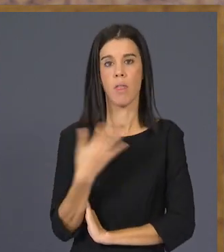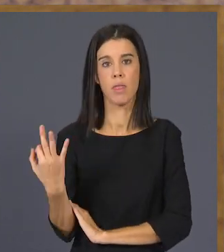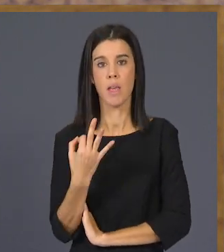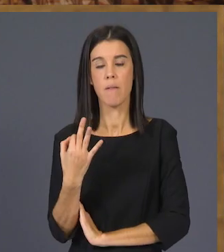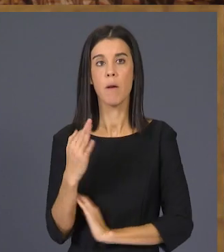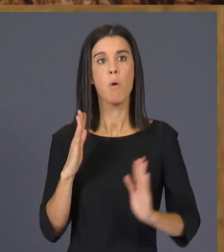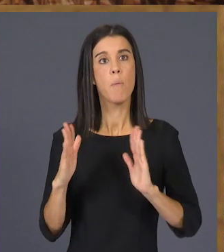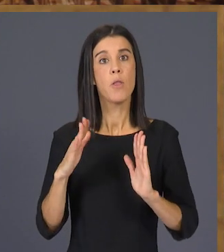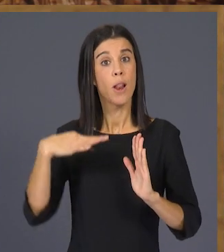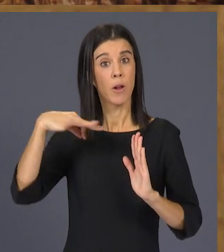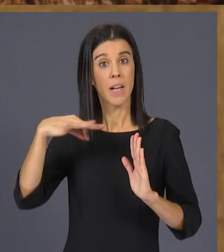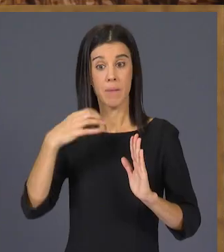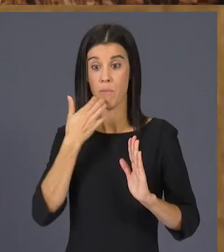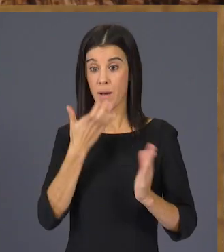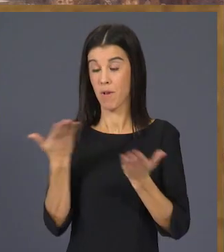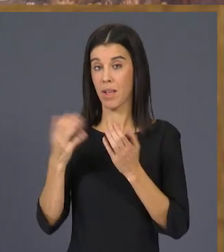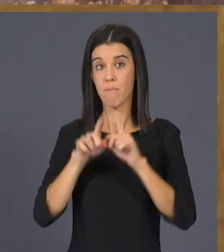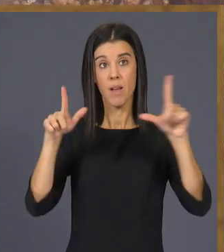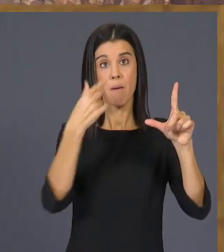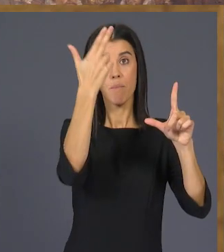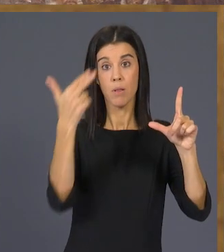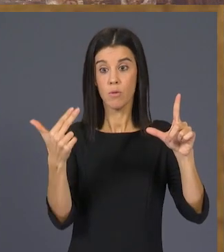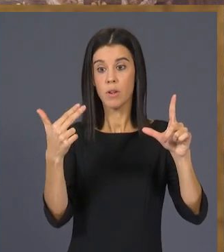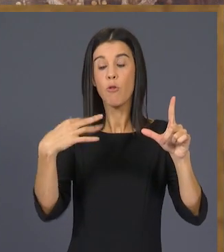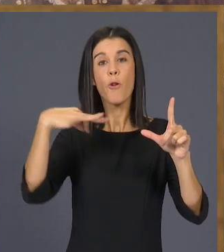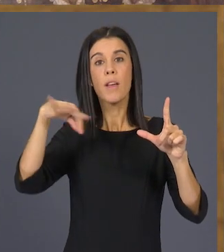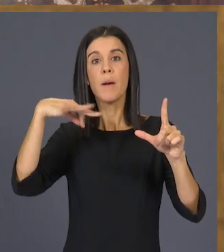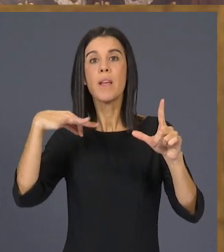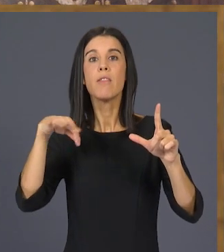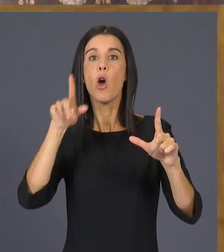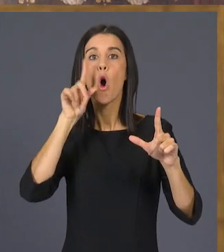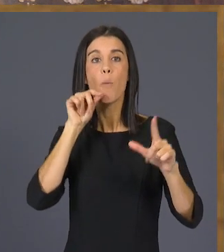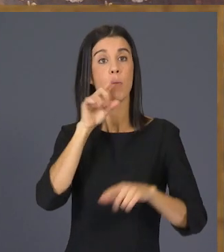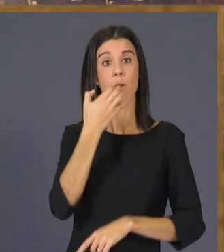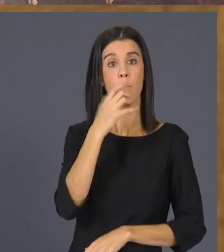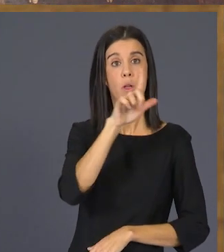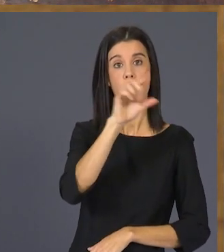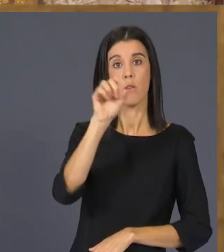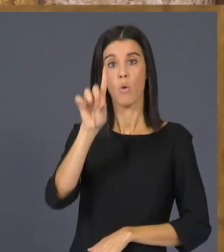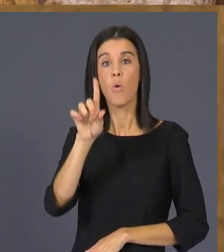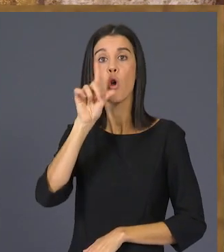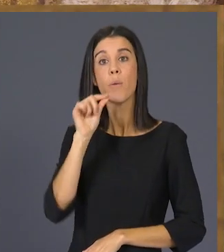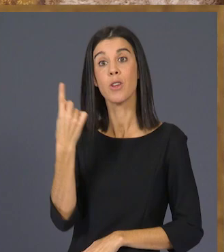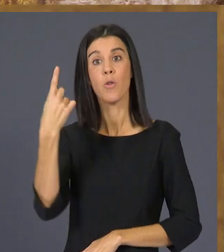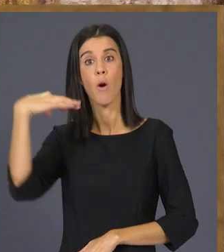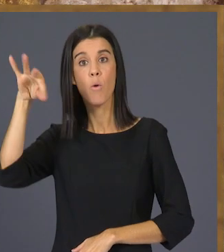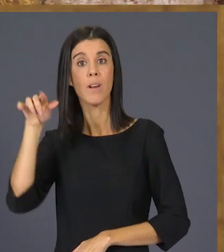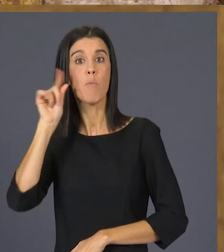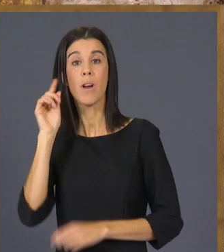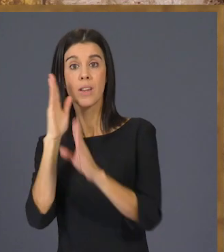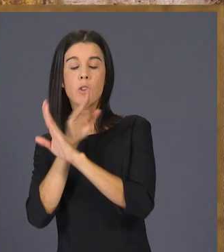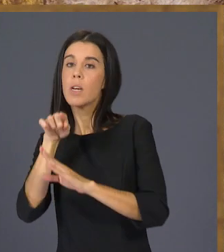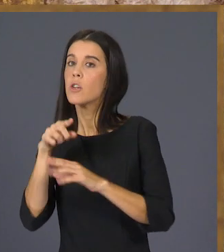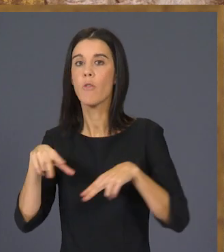hi havia, com en aquestes pintures que m'envolten, sent un home i una sola dona amagada.